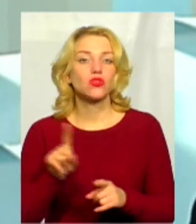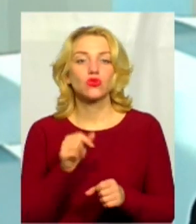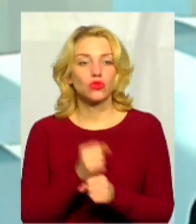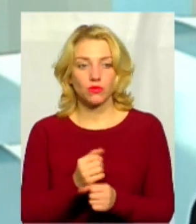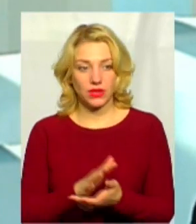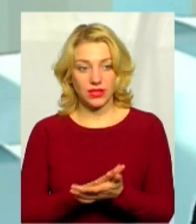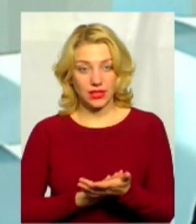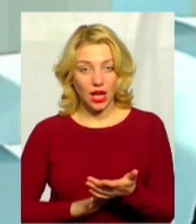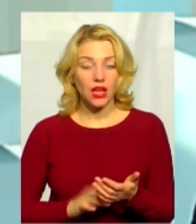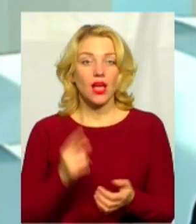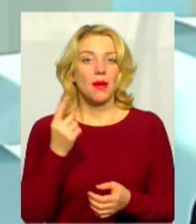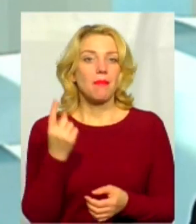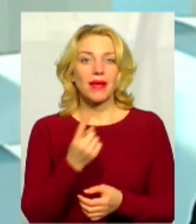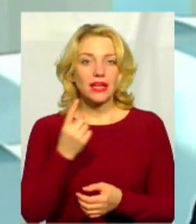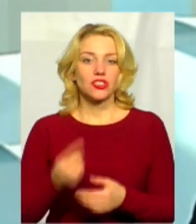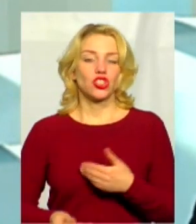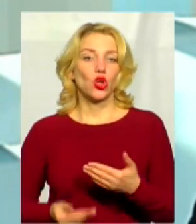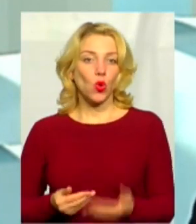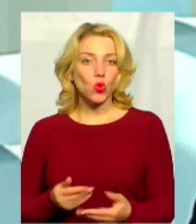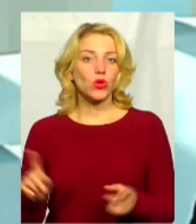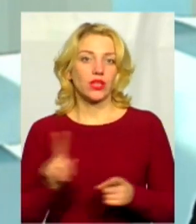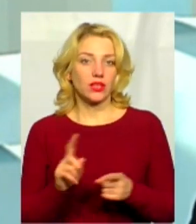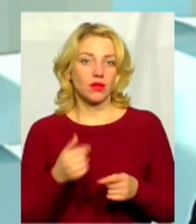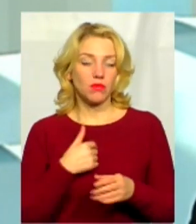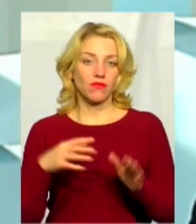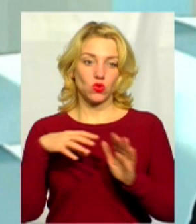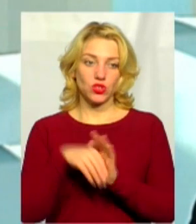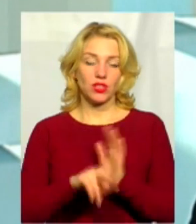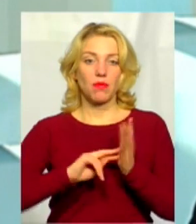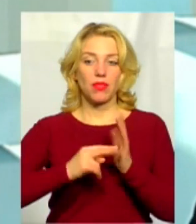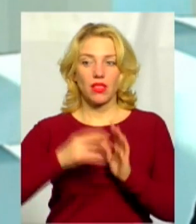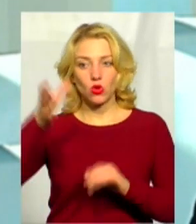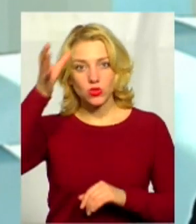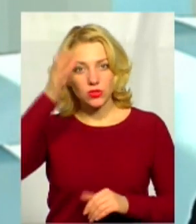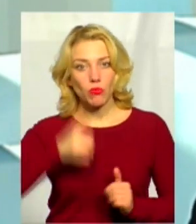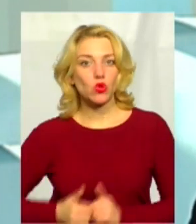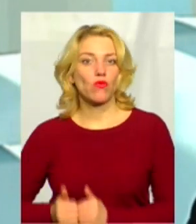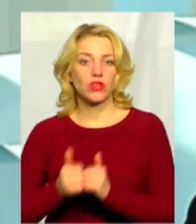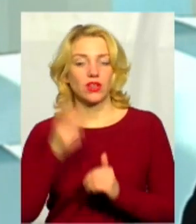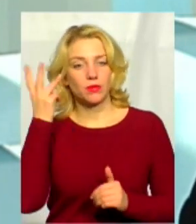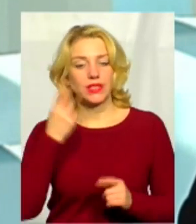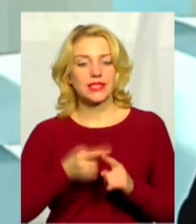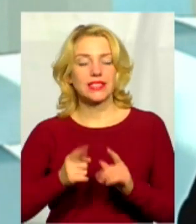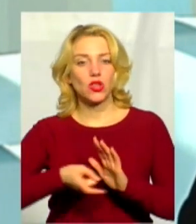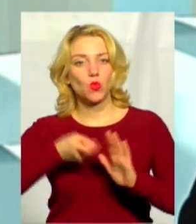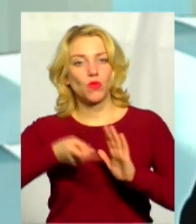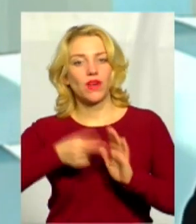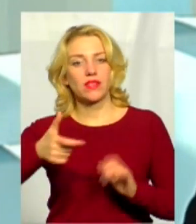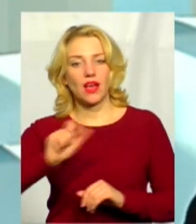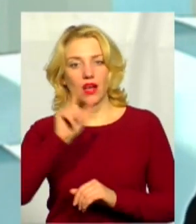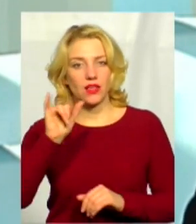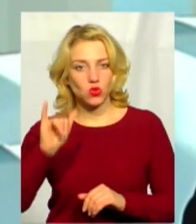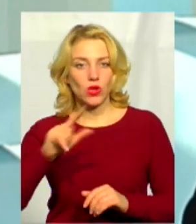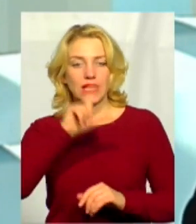далі, одним з перших кроків, яким ми включили в план розумний довкілля Хмельницьких, стало видобування газу з тіла полігону.